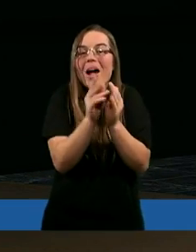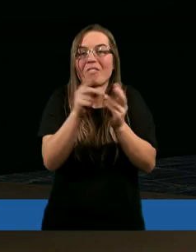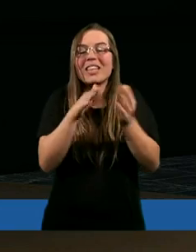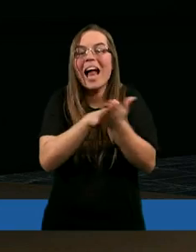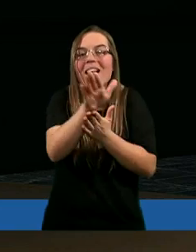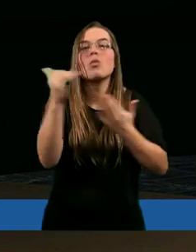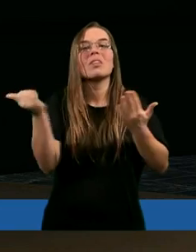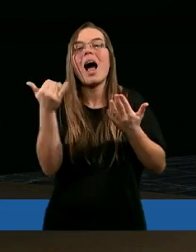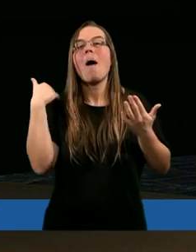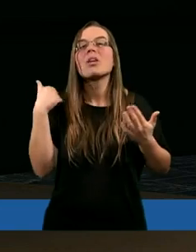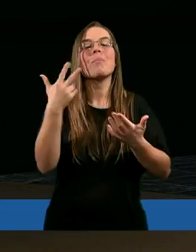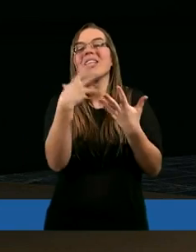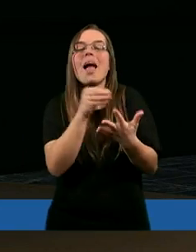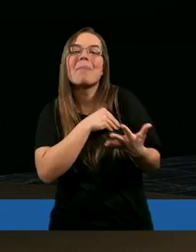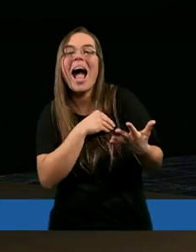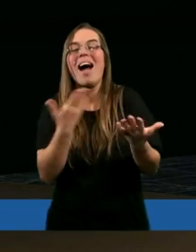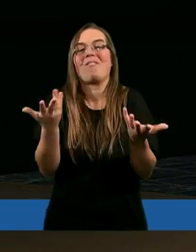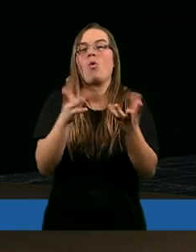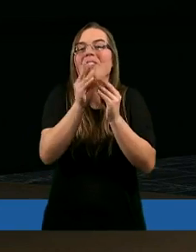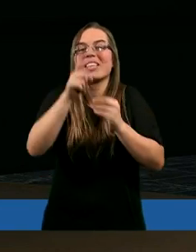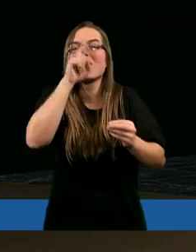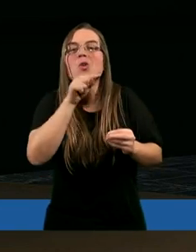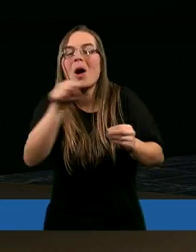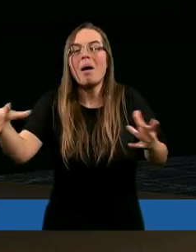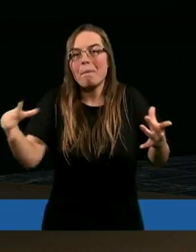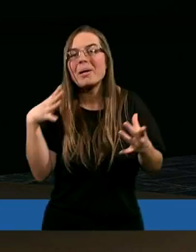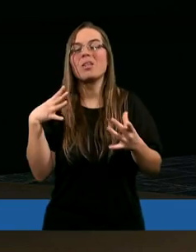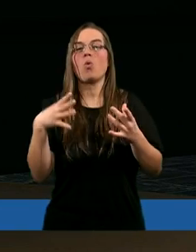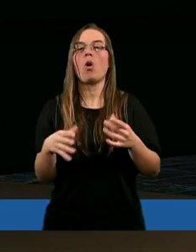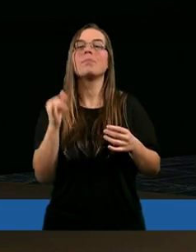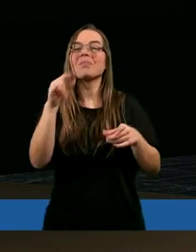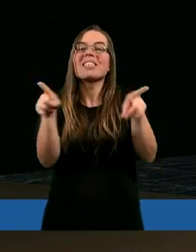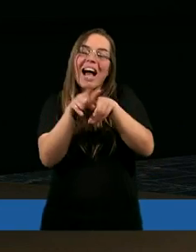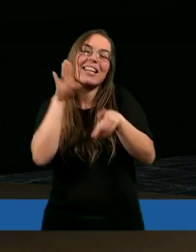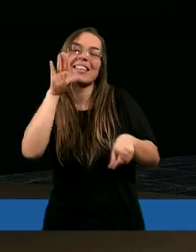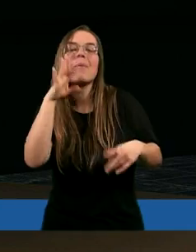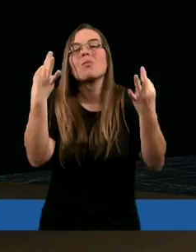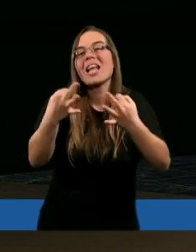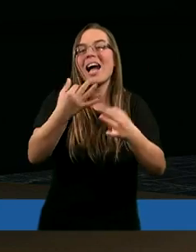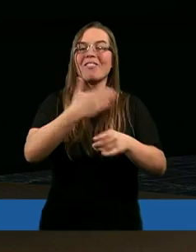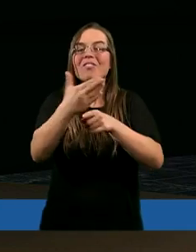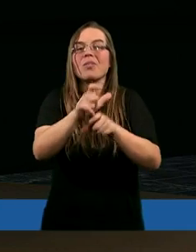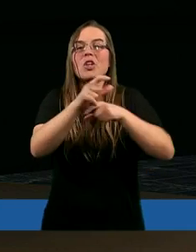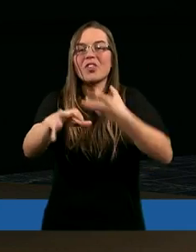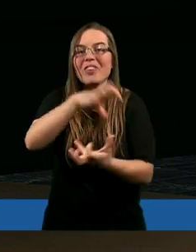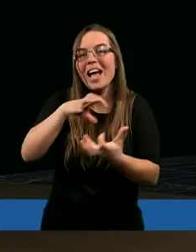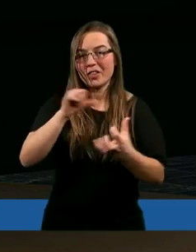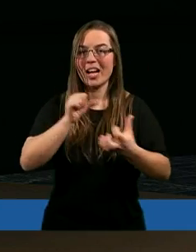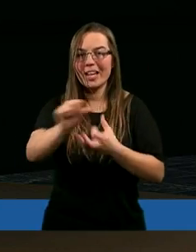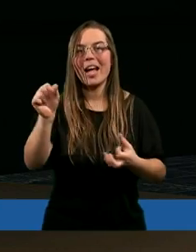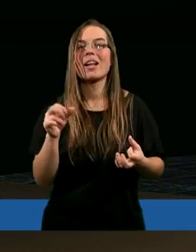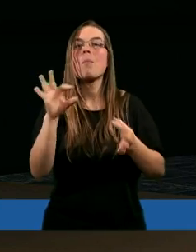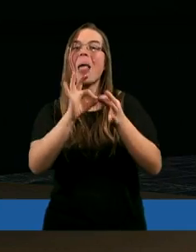szerzyło się, nieprawość szerzyła się wśród ludzi. To samo jest teraz już w całym świecie, bo nawet